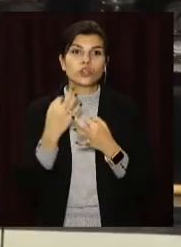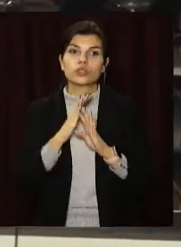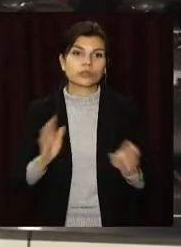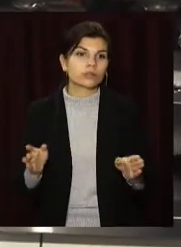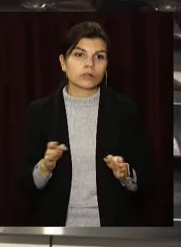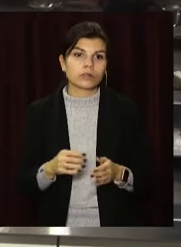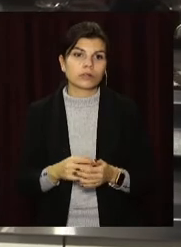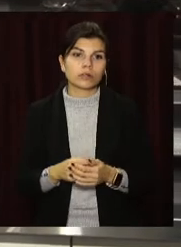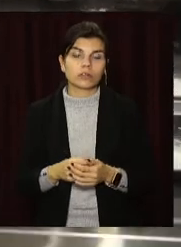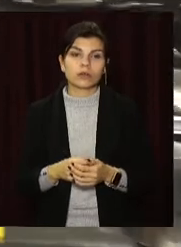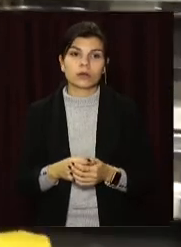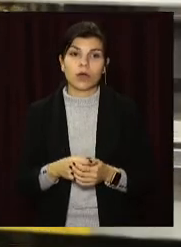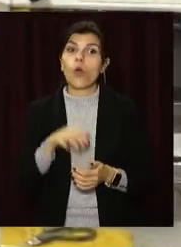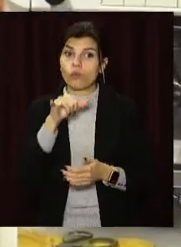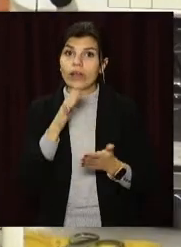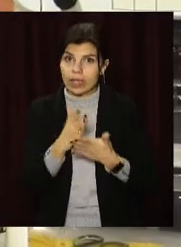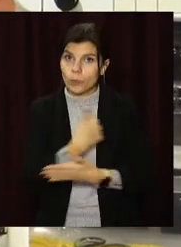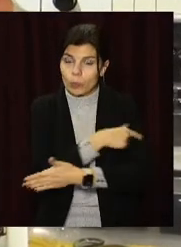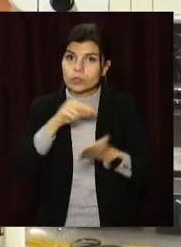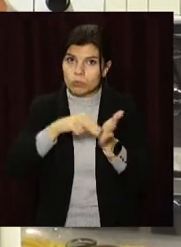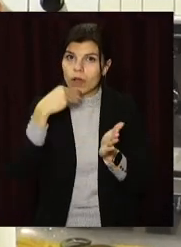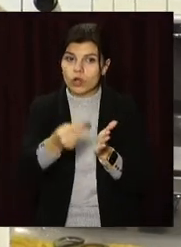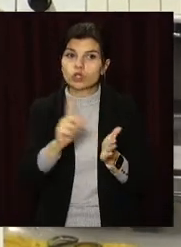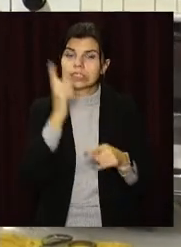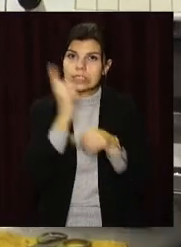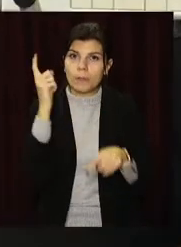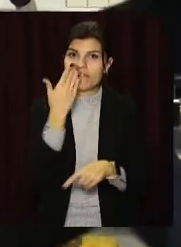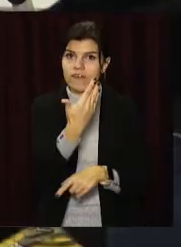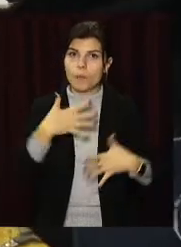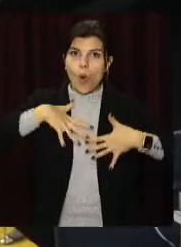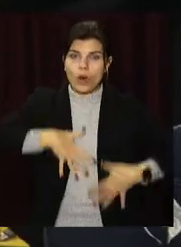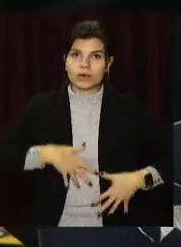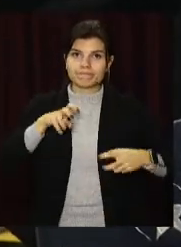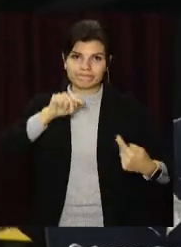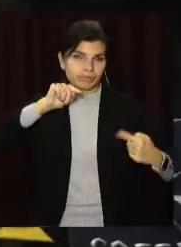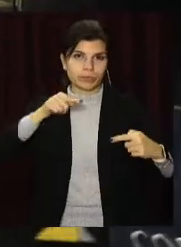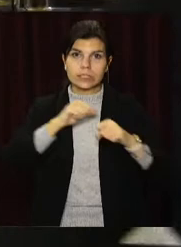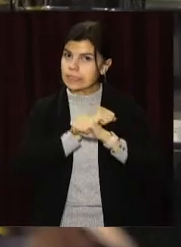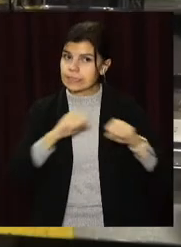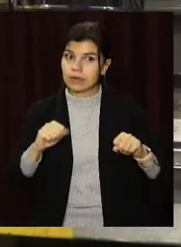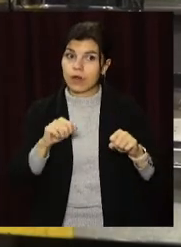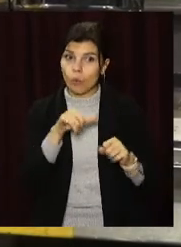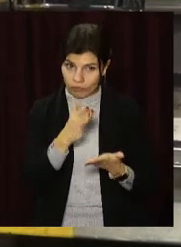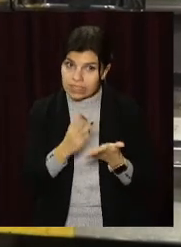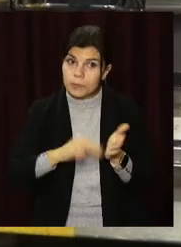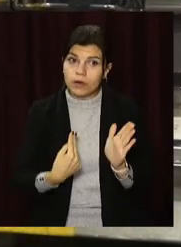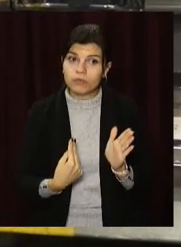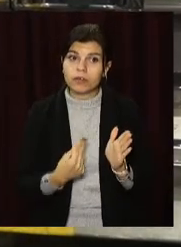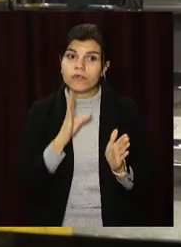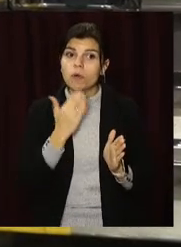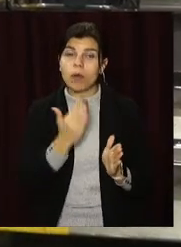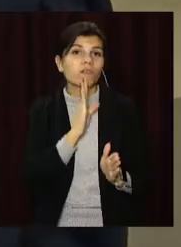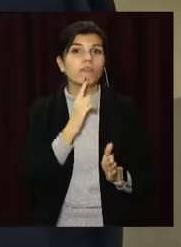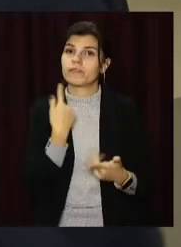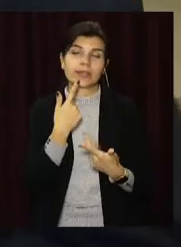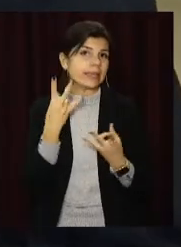бодитися». «Тобто у вас є медична довідка, яка забороняє вам робити певний час вакцинацію, так?»